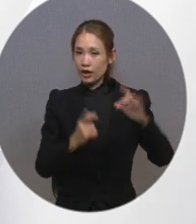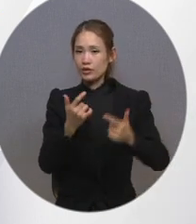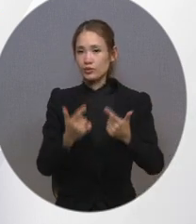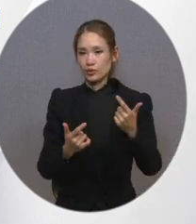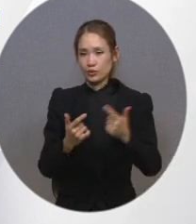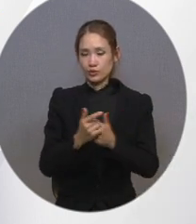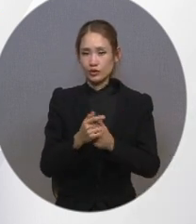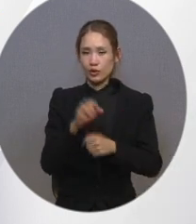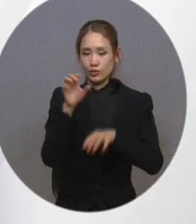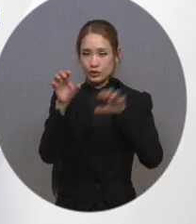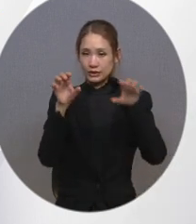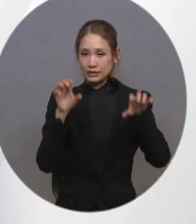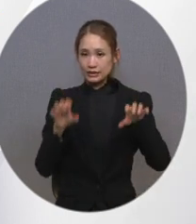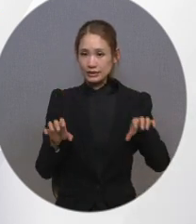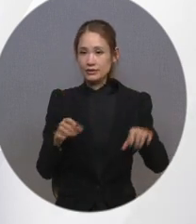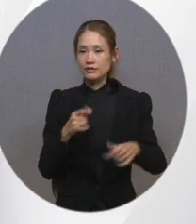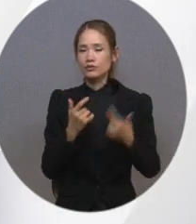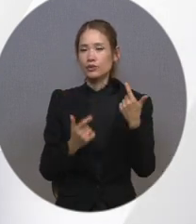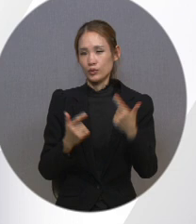조정이 있습니다.